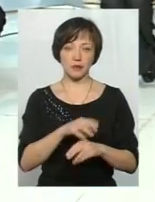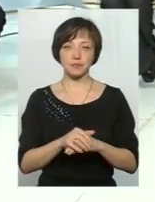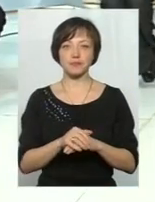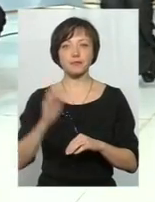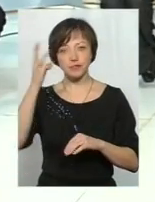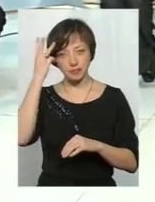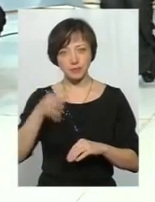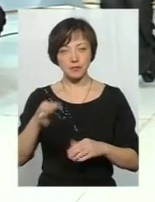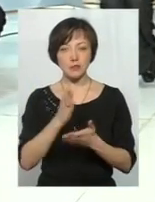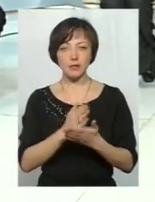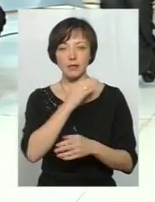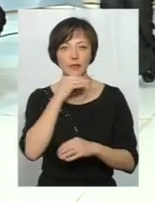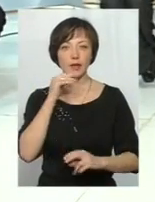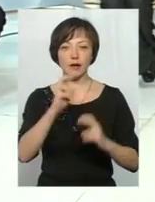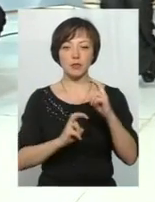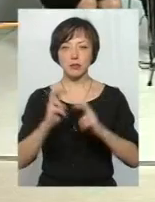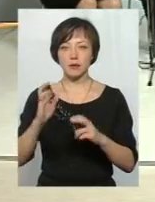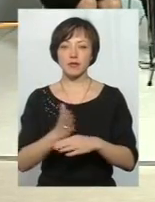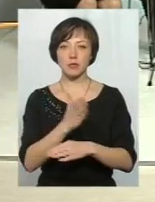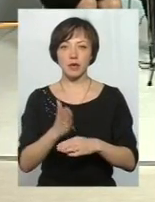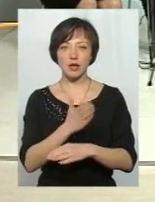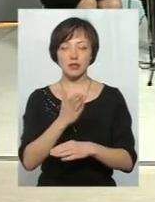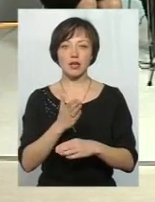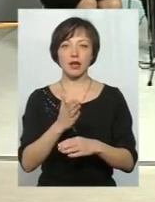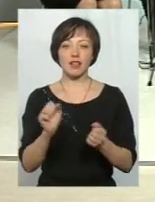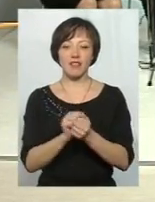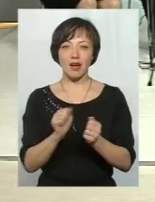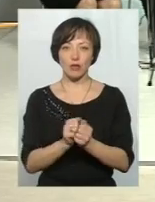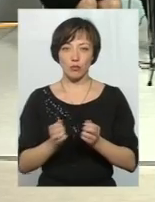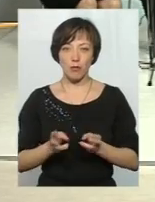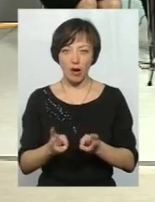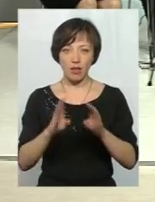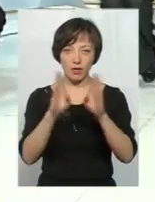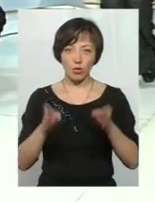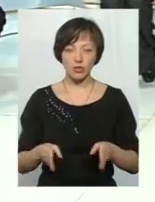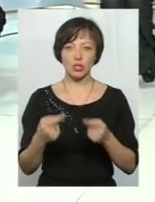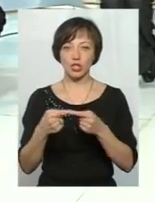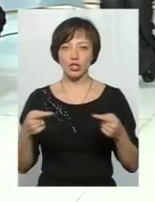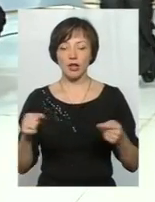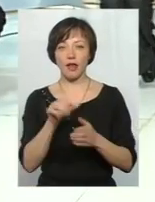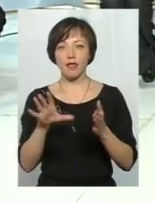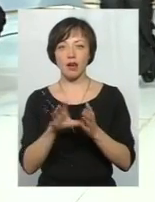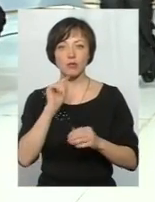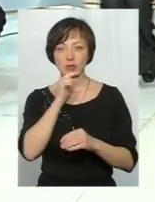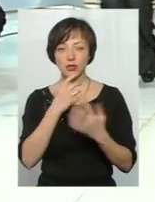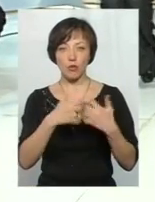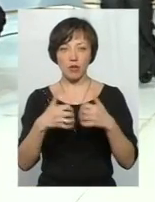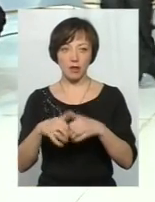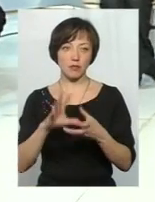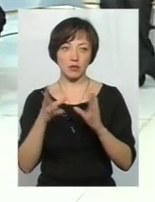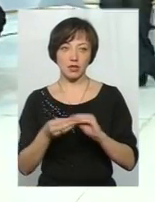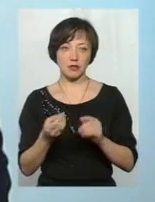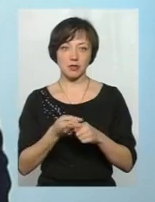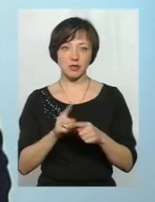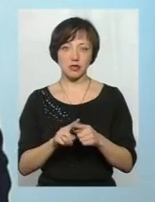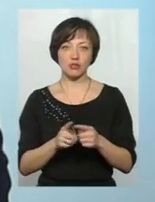Хмельниче не має чимало підприємств, які виробляють ті самі твердопаливні кутли, виробляють інше енергоощадне обладнання. В принципі,